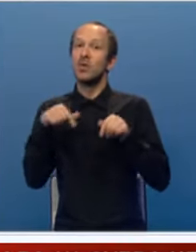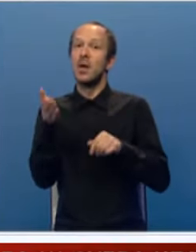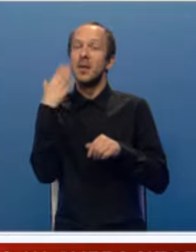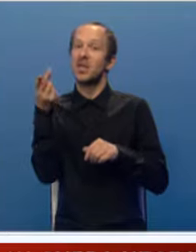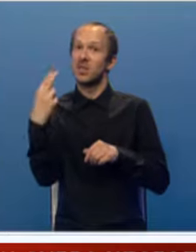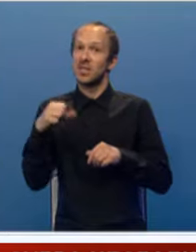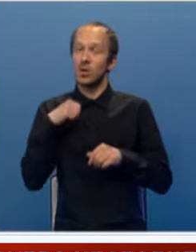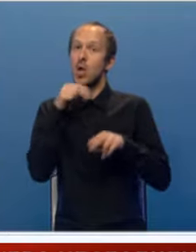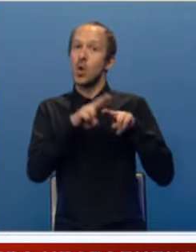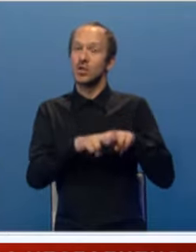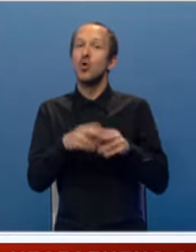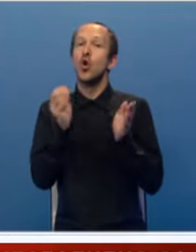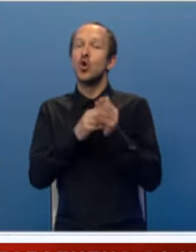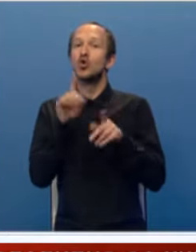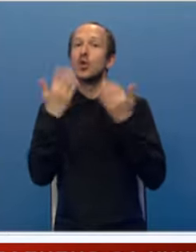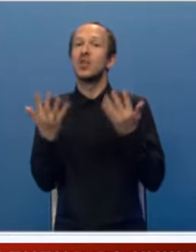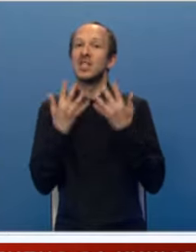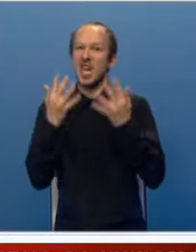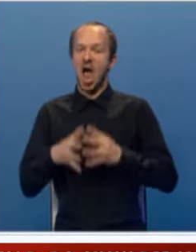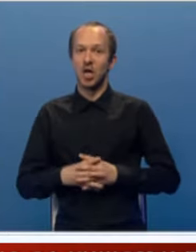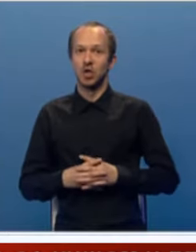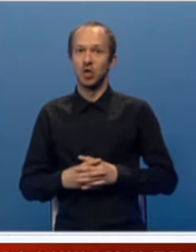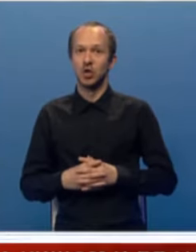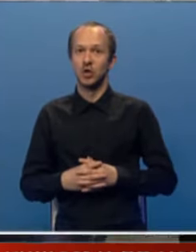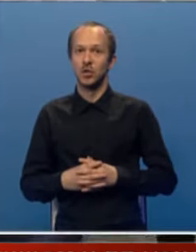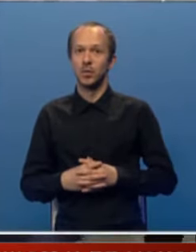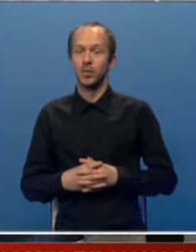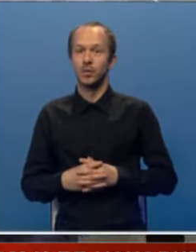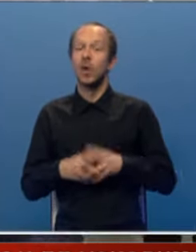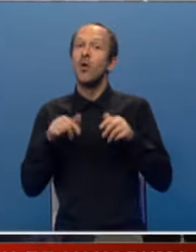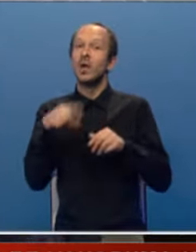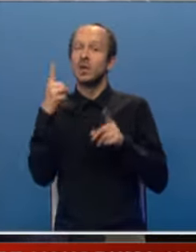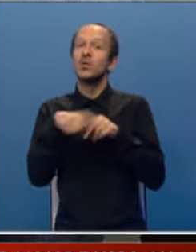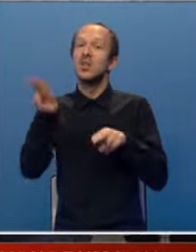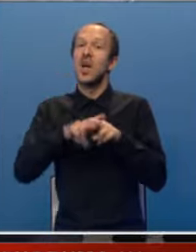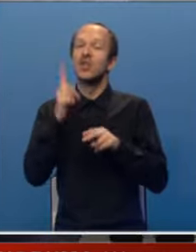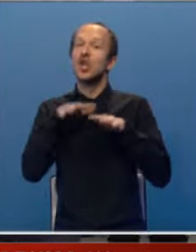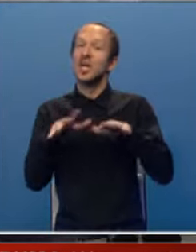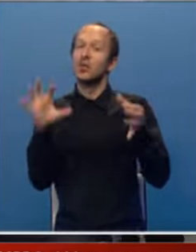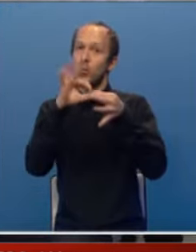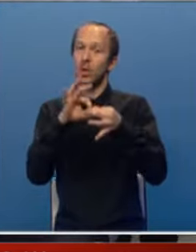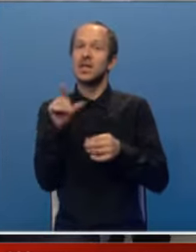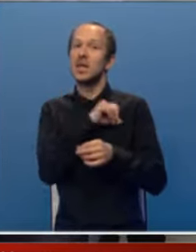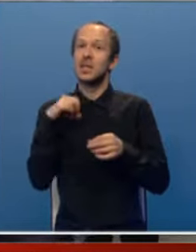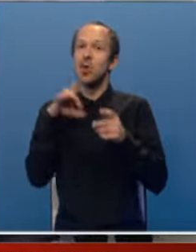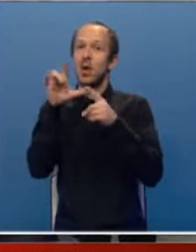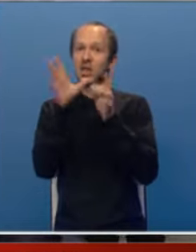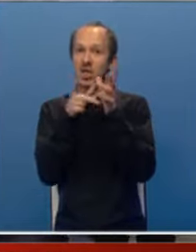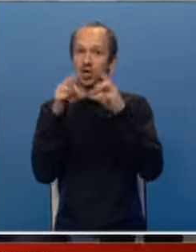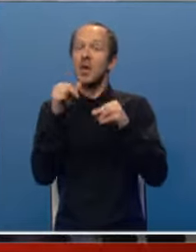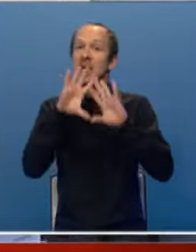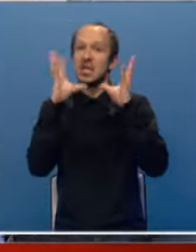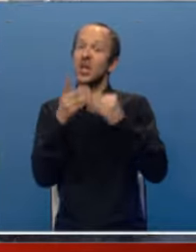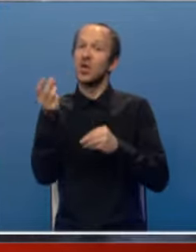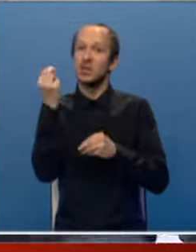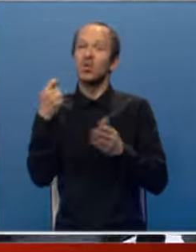20 godina i ostaćemo bar još nekoliko decenija. Ovo je jedan od najvećih razvojnih projekata, ne samo u Laktašima, nego i cijeloj